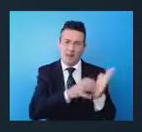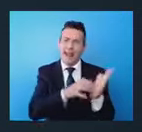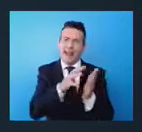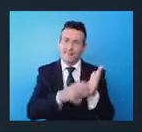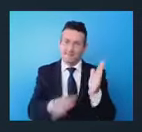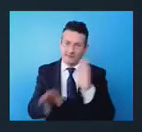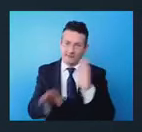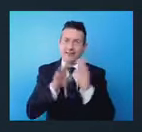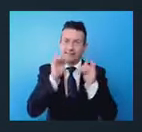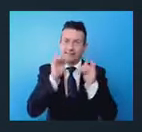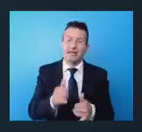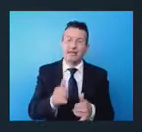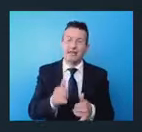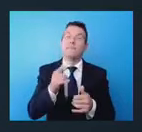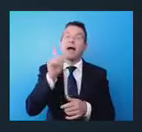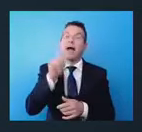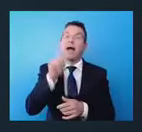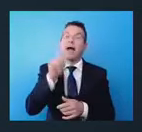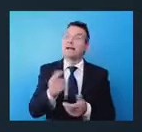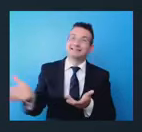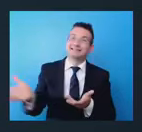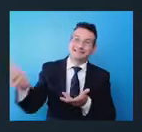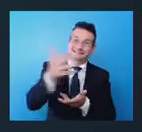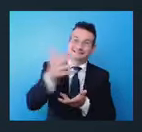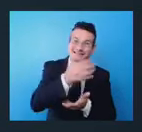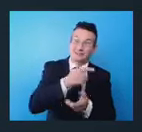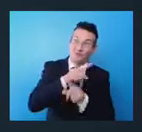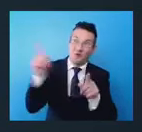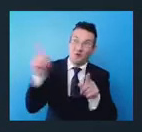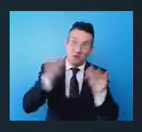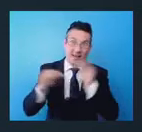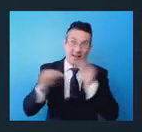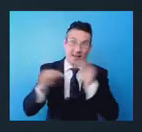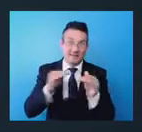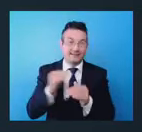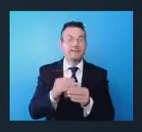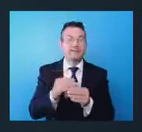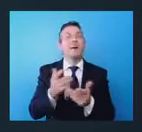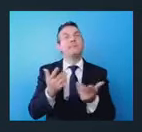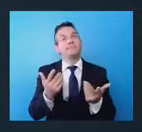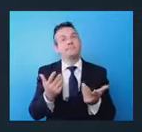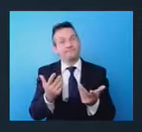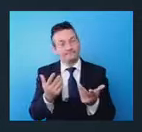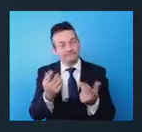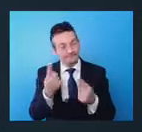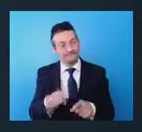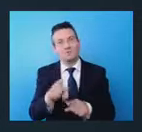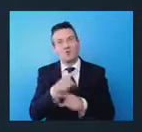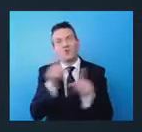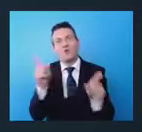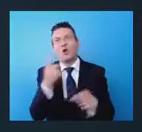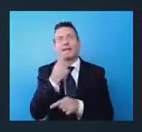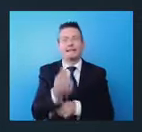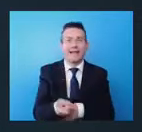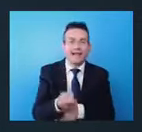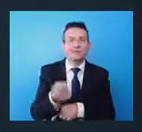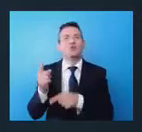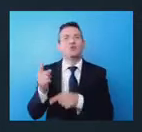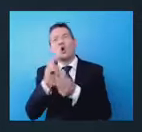a bordo i contributi che ci manderete, significa che molte delle cose che avete detto o avete scritto, cioè su